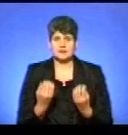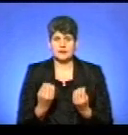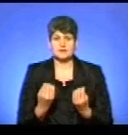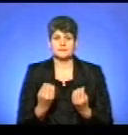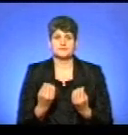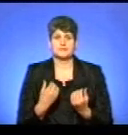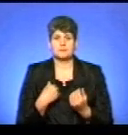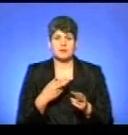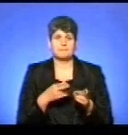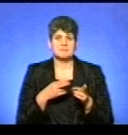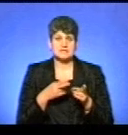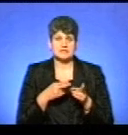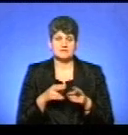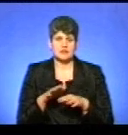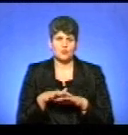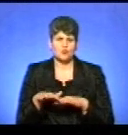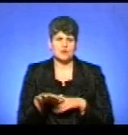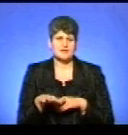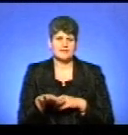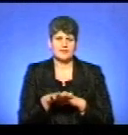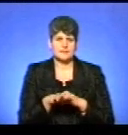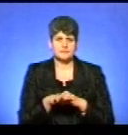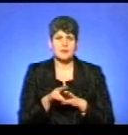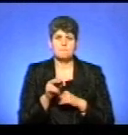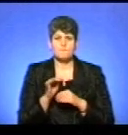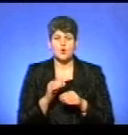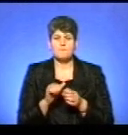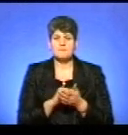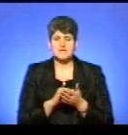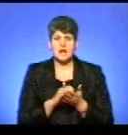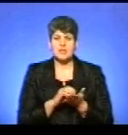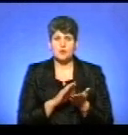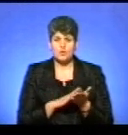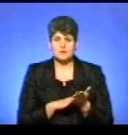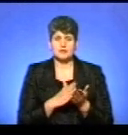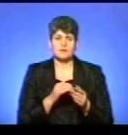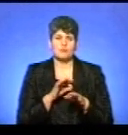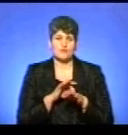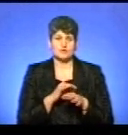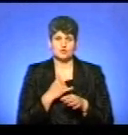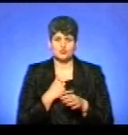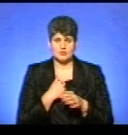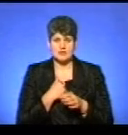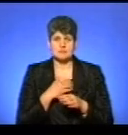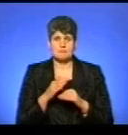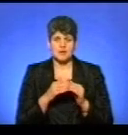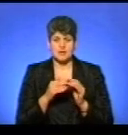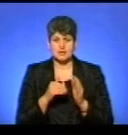ми в мисливських угідях по матеріалах обліків, які проводяться в нас практично